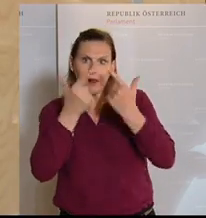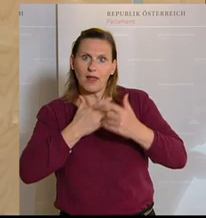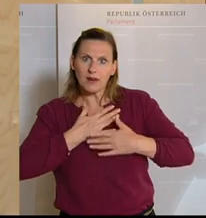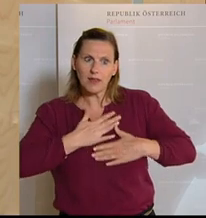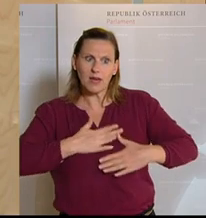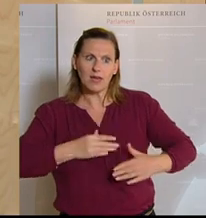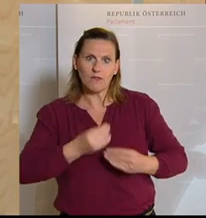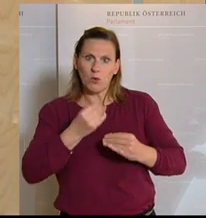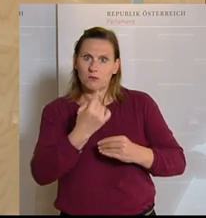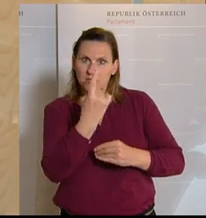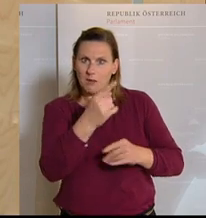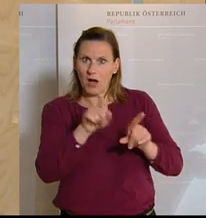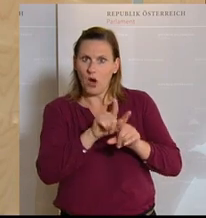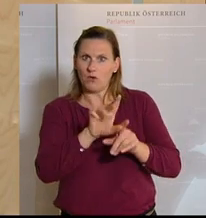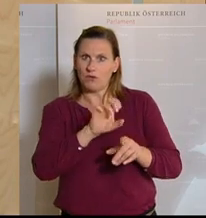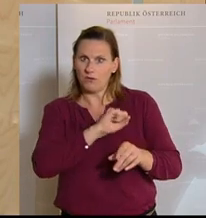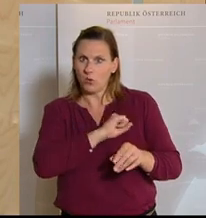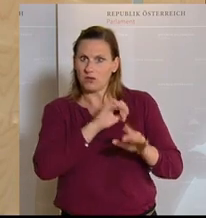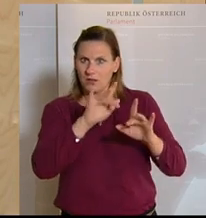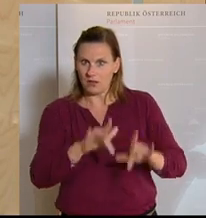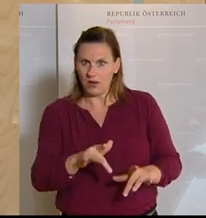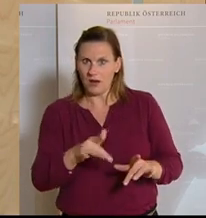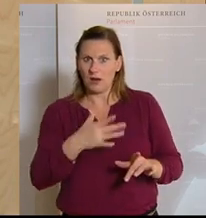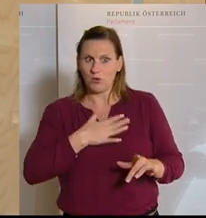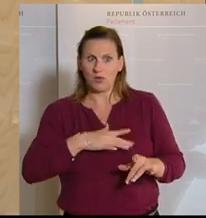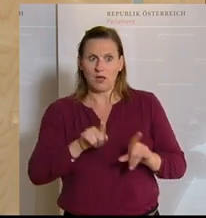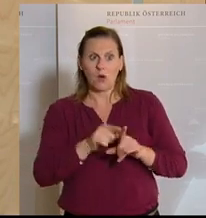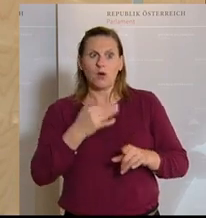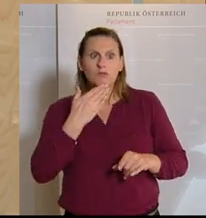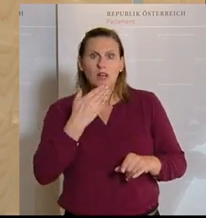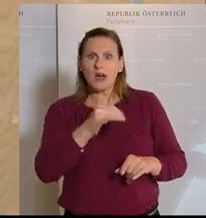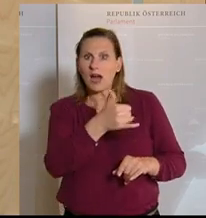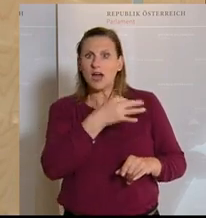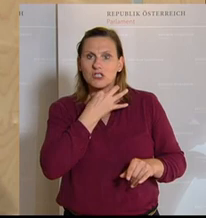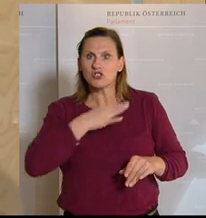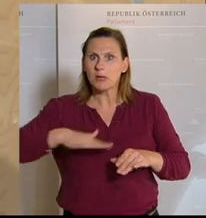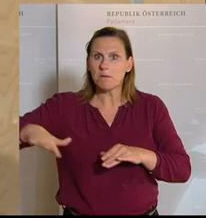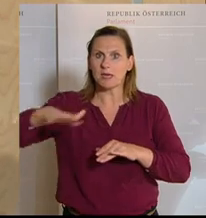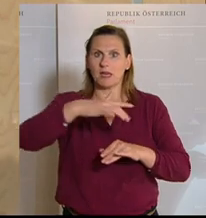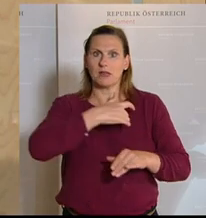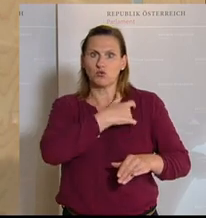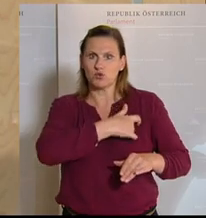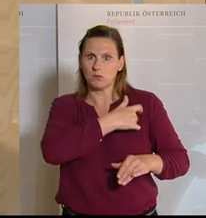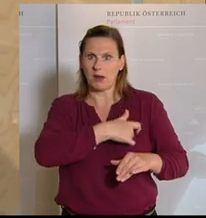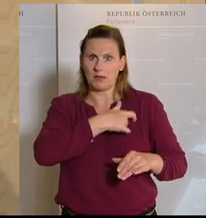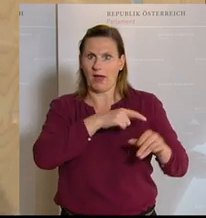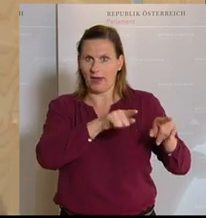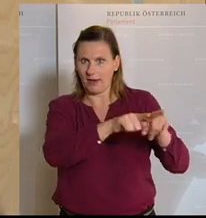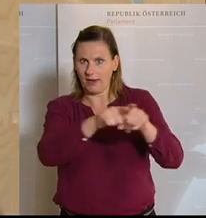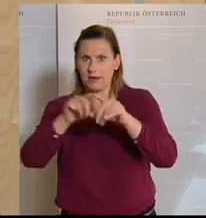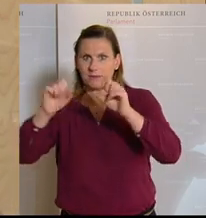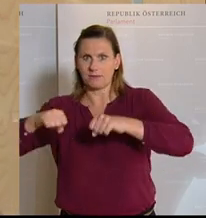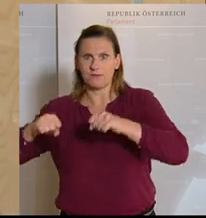selbst haben. Und ich möchte Ihnen dafür auch wirklich einen Dank aussprechen. Einstimmig in einem überparteilichen Schulterschluss im zweiten